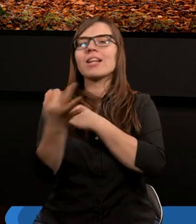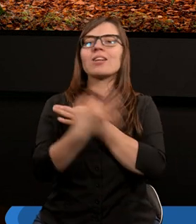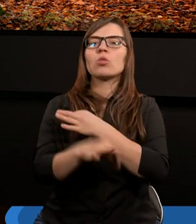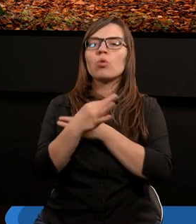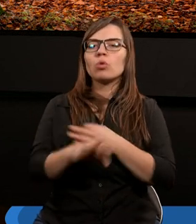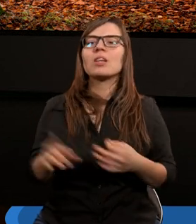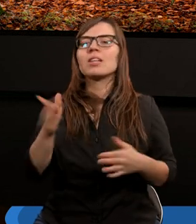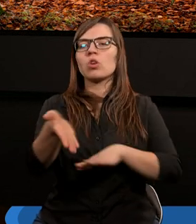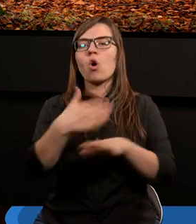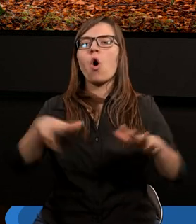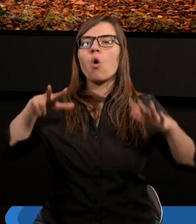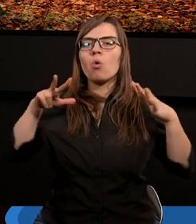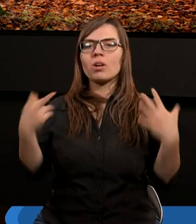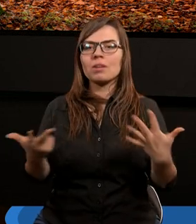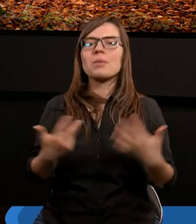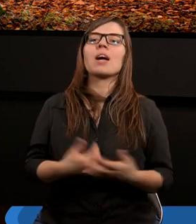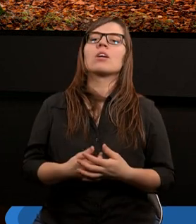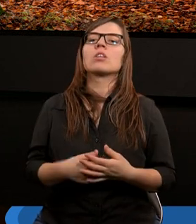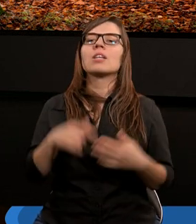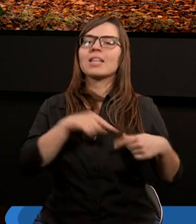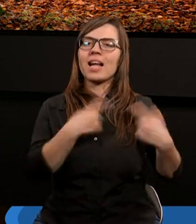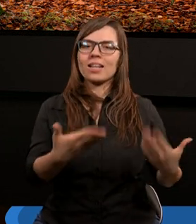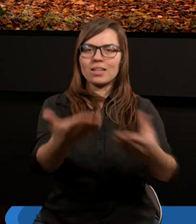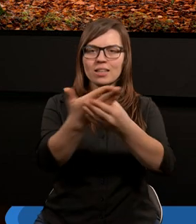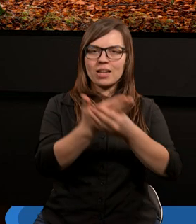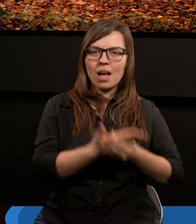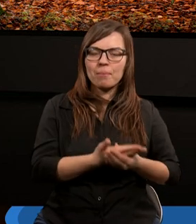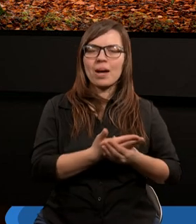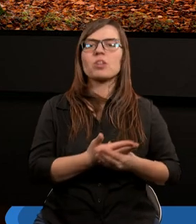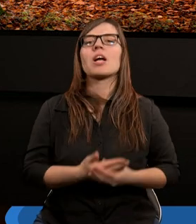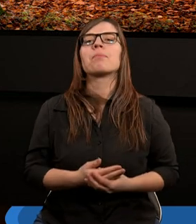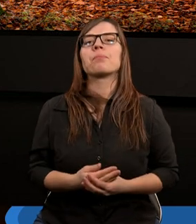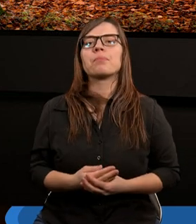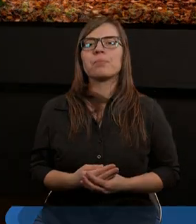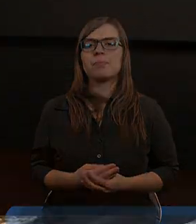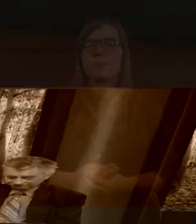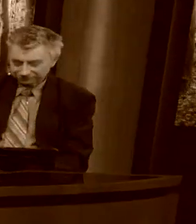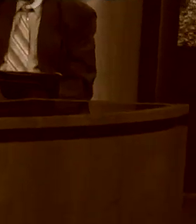studium z rozdziału ósmego. Serdecznie zapraszam za tydzień.